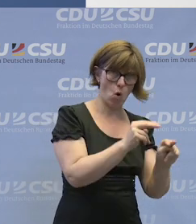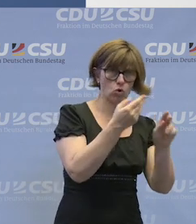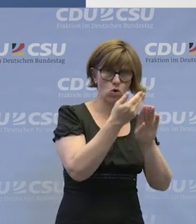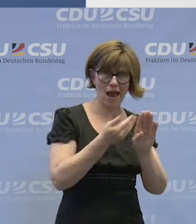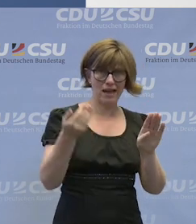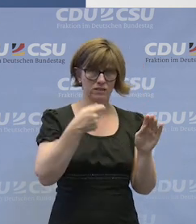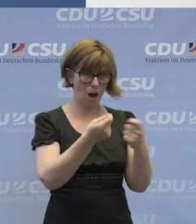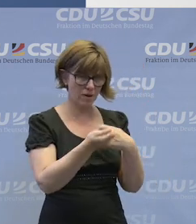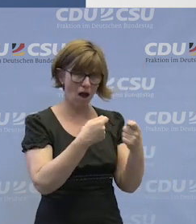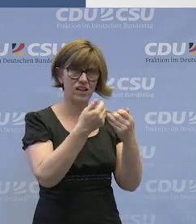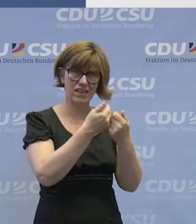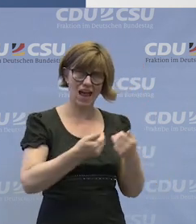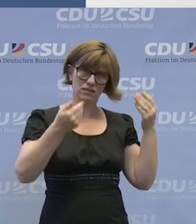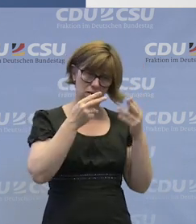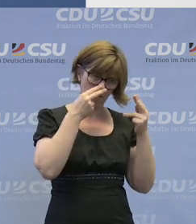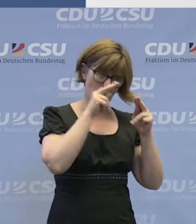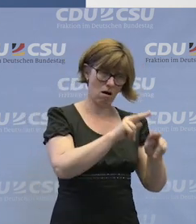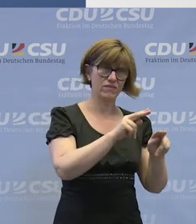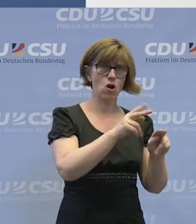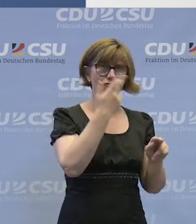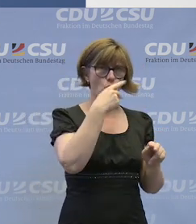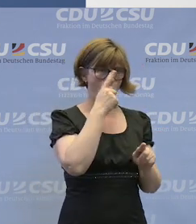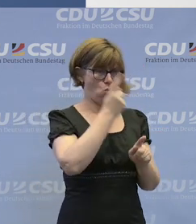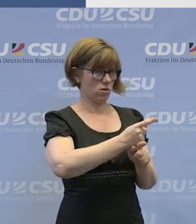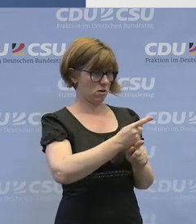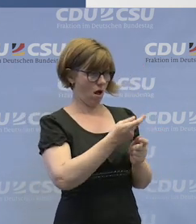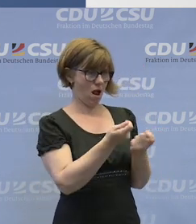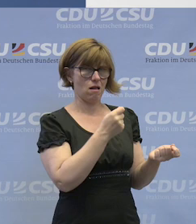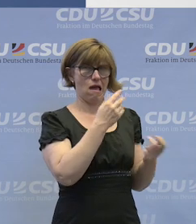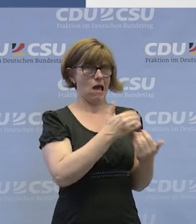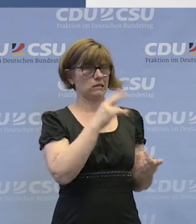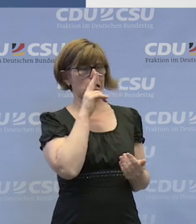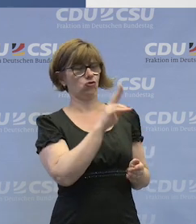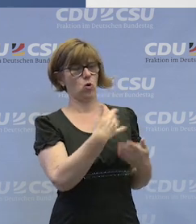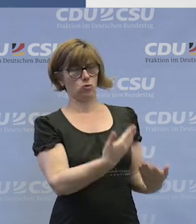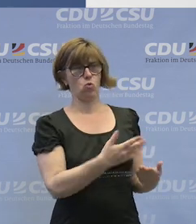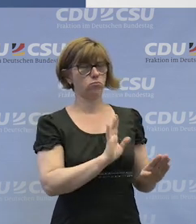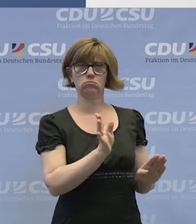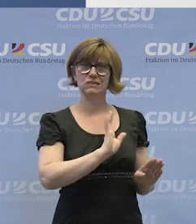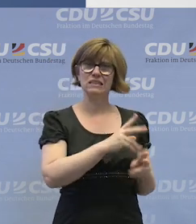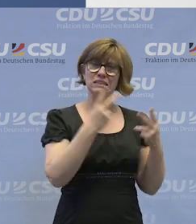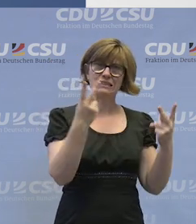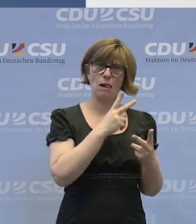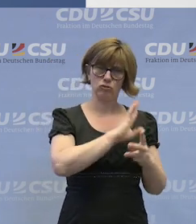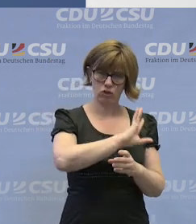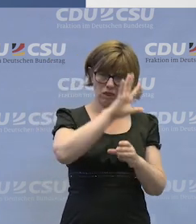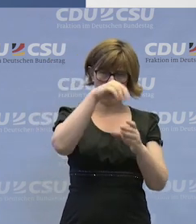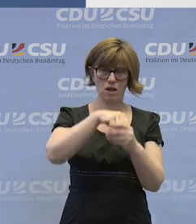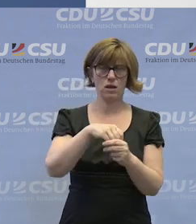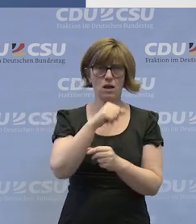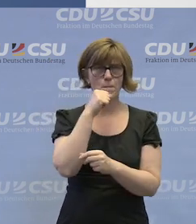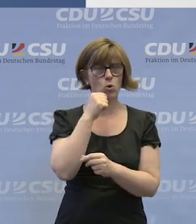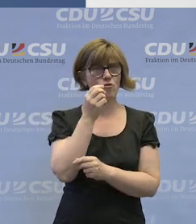separat behandelt oder vielleicht auch mit Vorurteilen separat betrachtet, sondern der ein selbstverständlicher Teil des